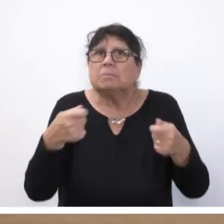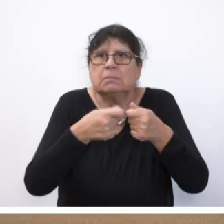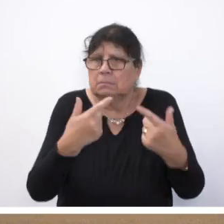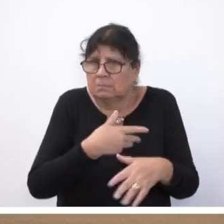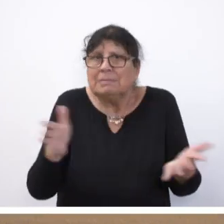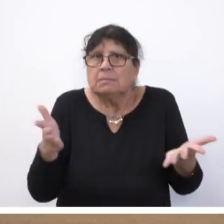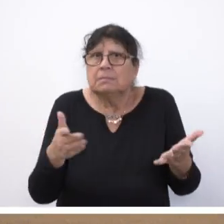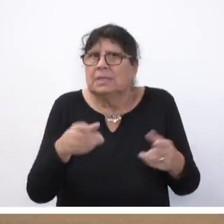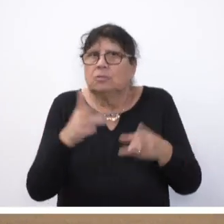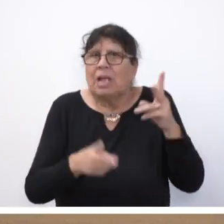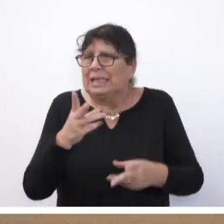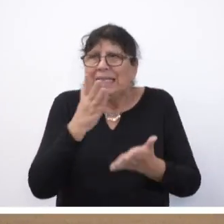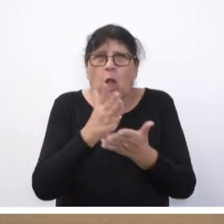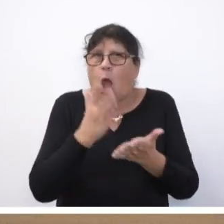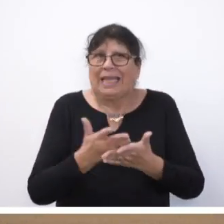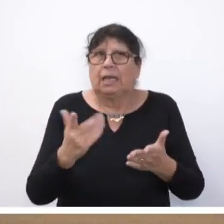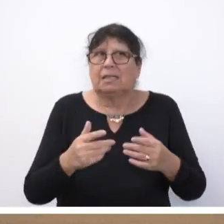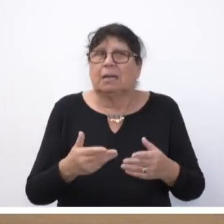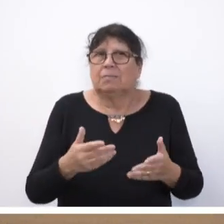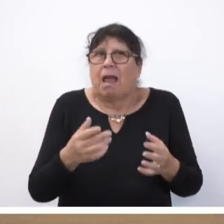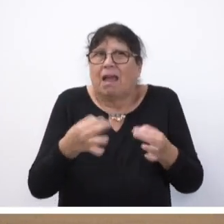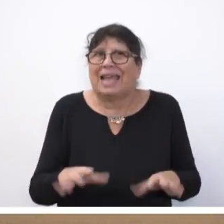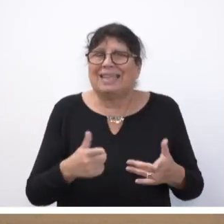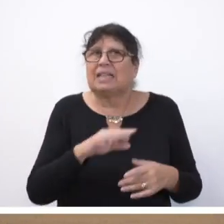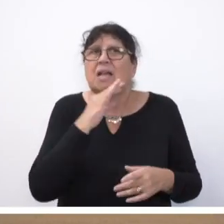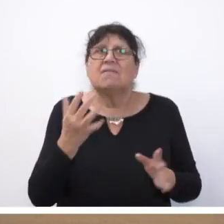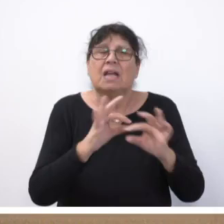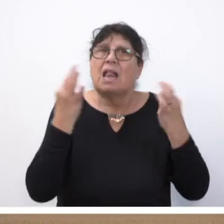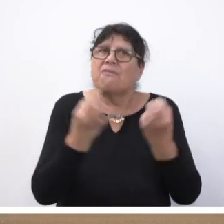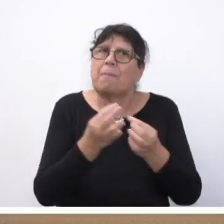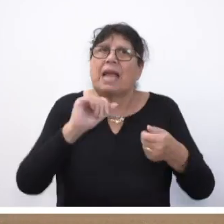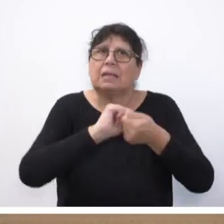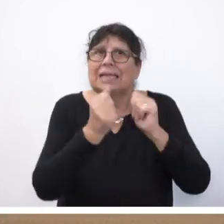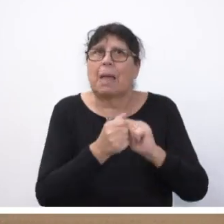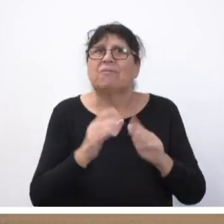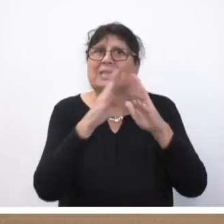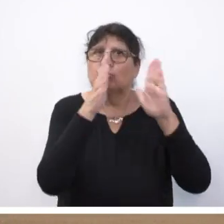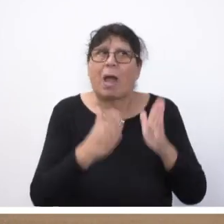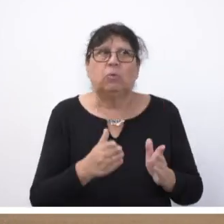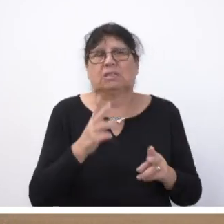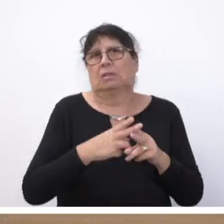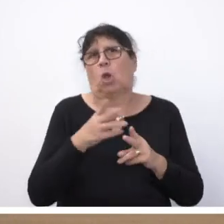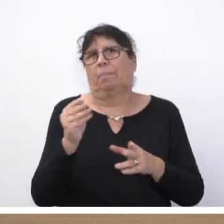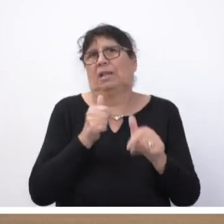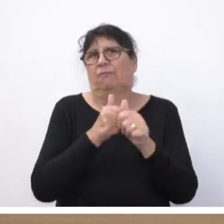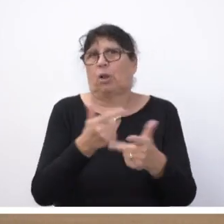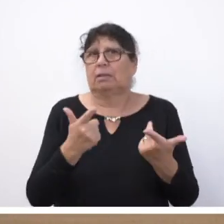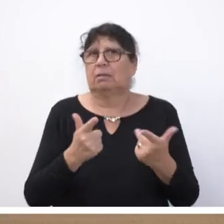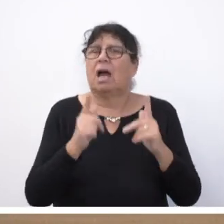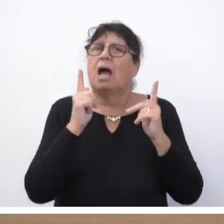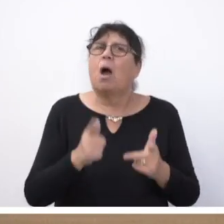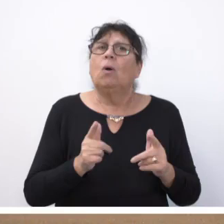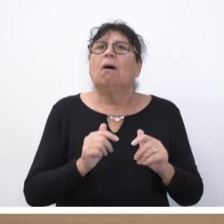sind die Schäden nicht behoben und viele Familien kämpfen zu Hause noch immer mit den Folgen. Denn so sehr die Einsatz- und